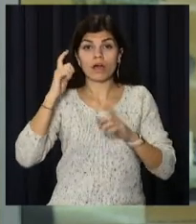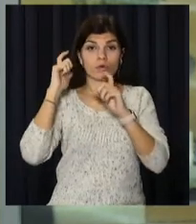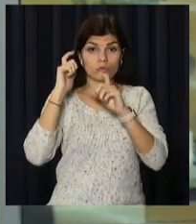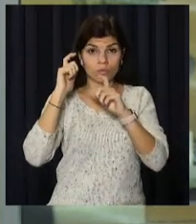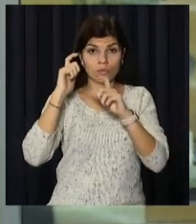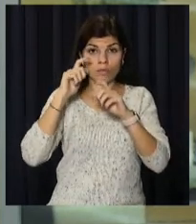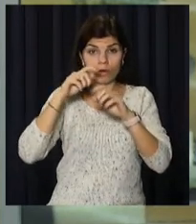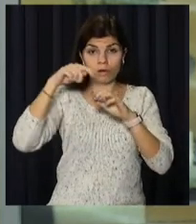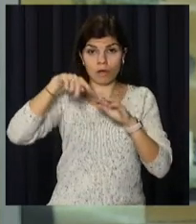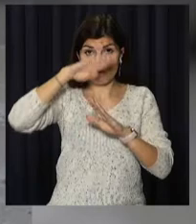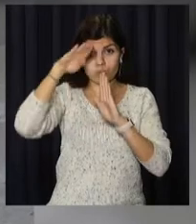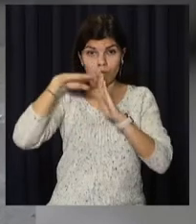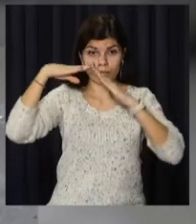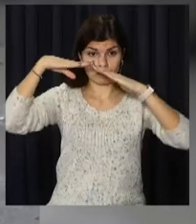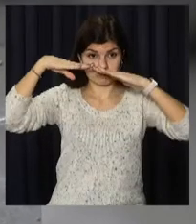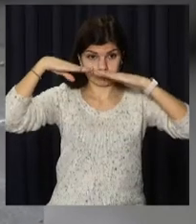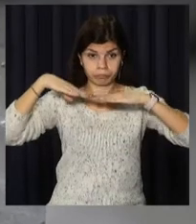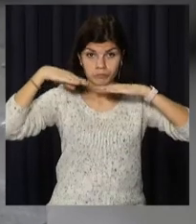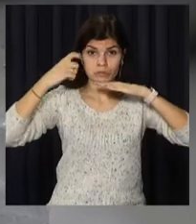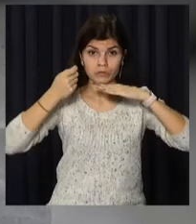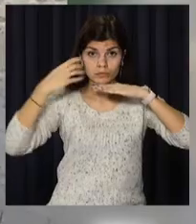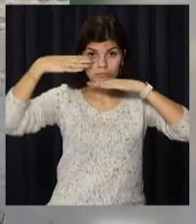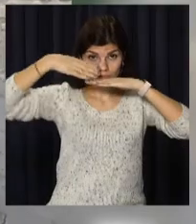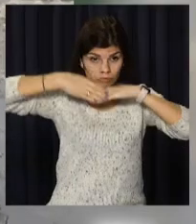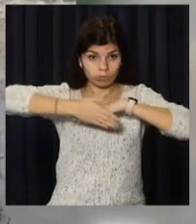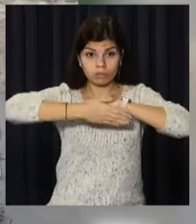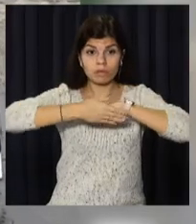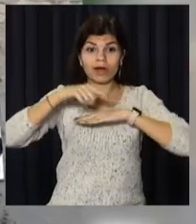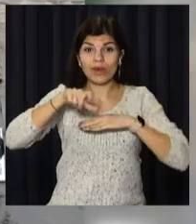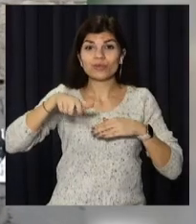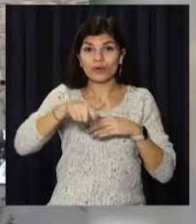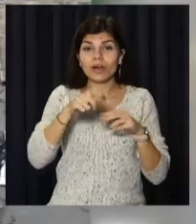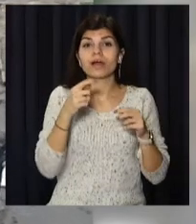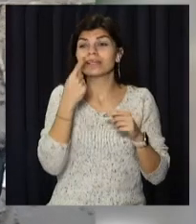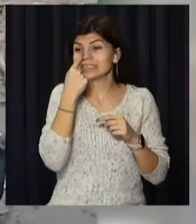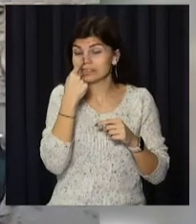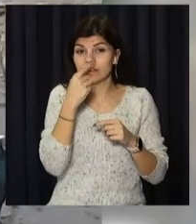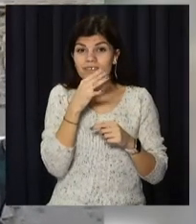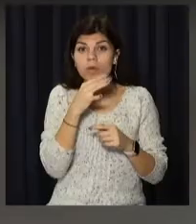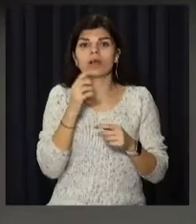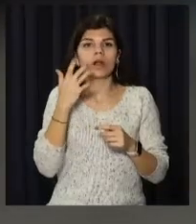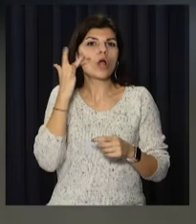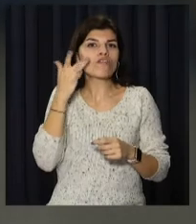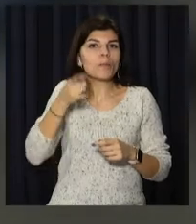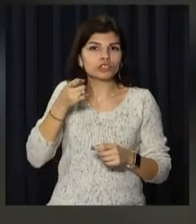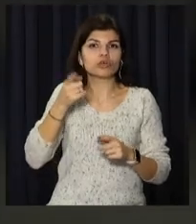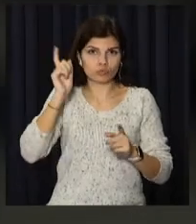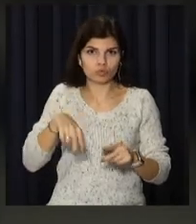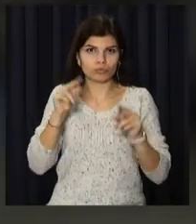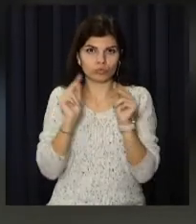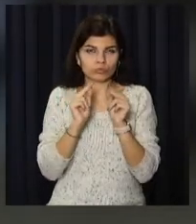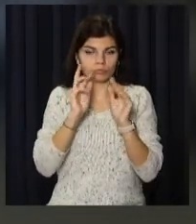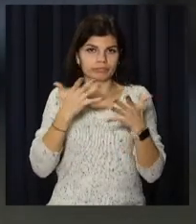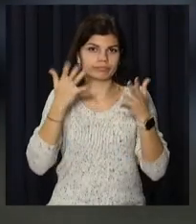колесами під асфальт. Ваговози дістали, проте трохи згодом на цій же дорозі не пощастило легковику. У коментарях у соцмережах люди